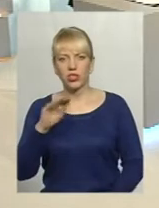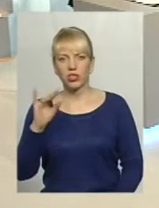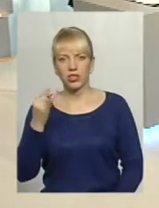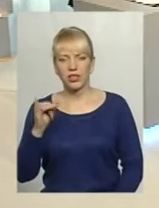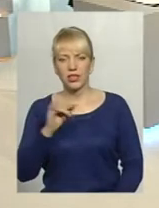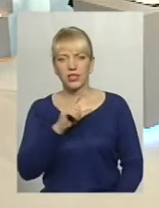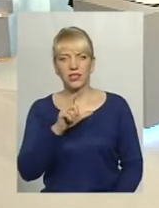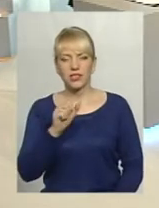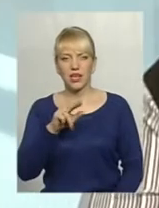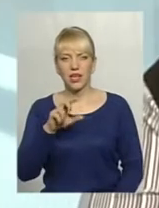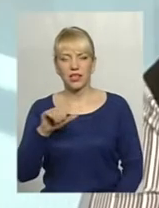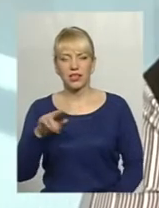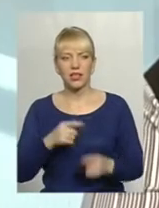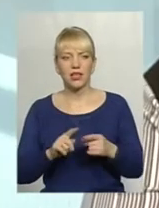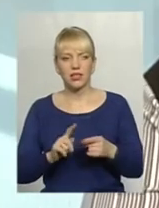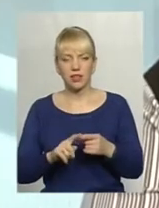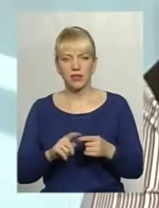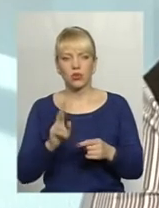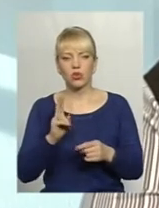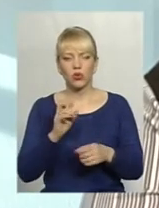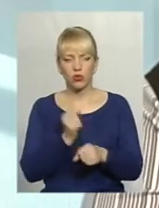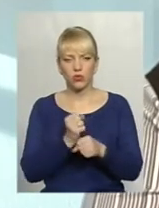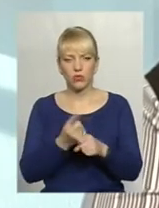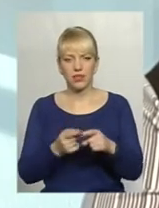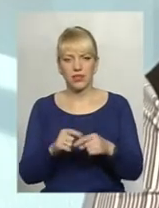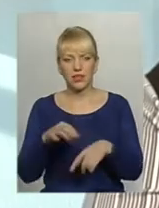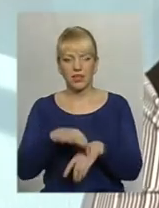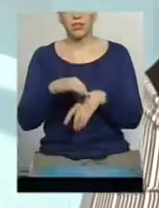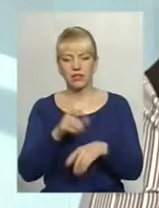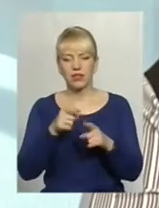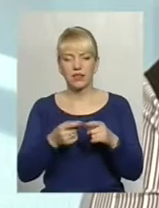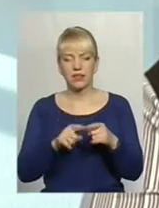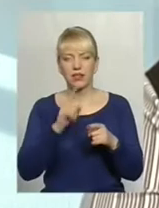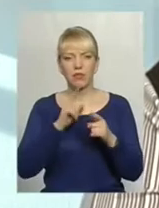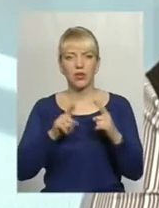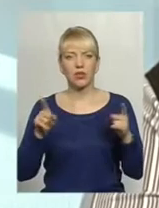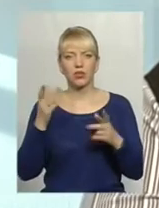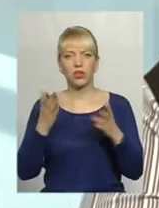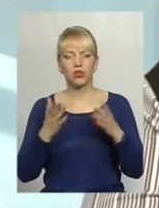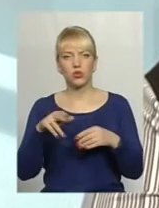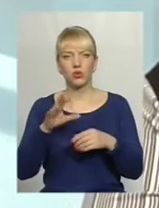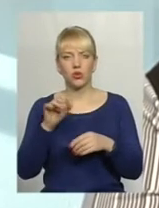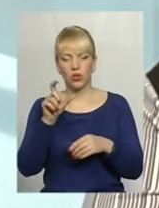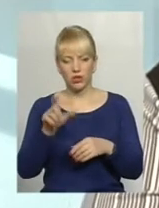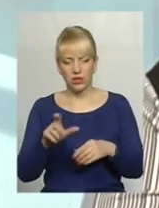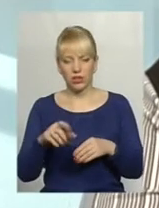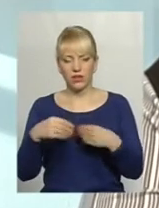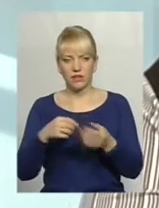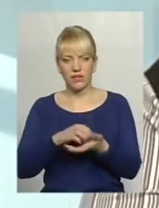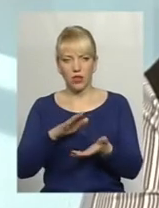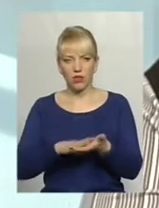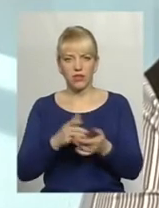запобіжний захід до тієї людини, яка вчиняє насильство. І в цей період, коли щодо людини встановлений цей захід,